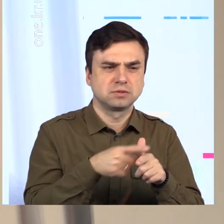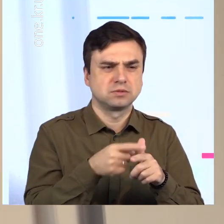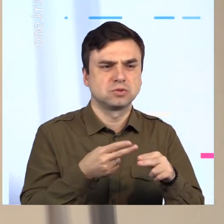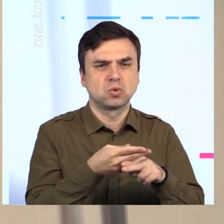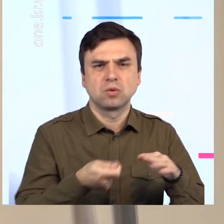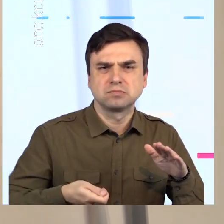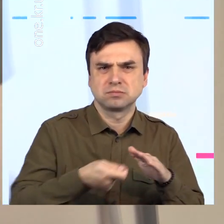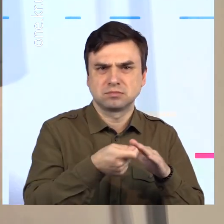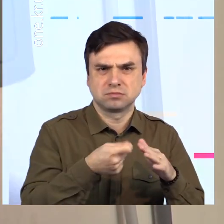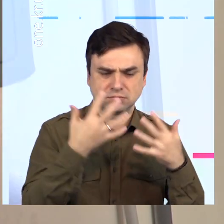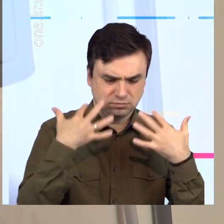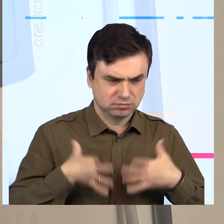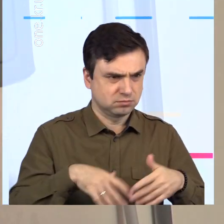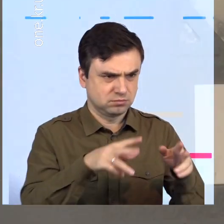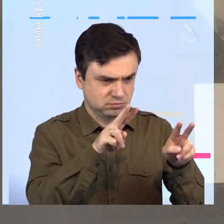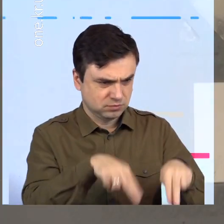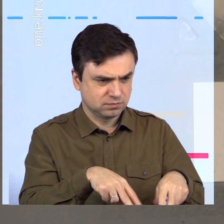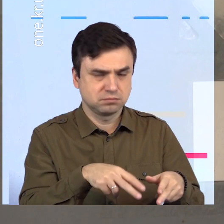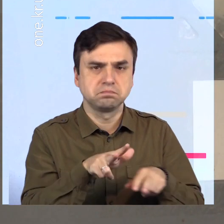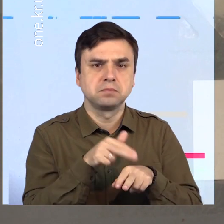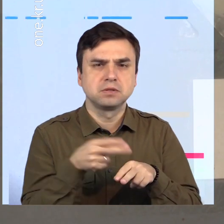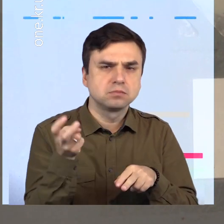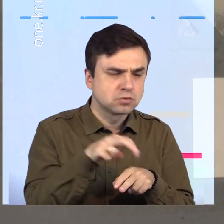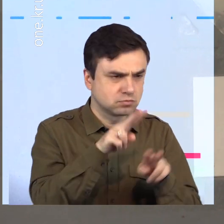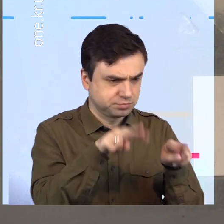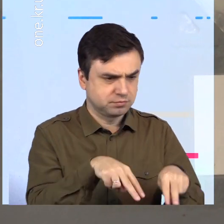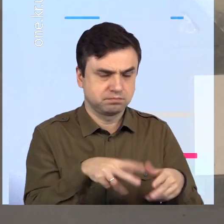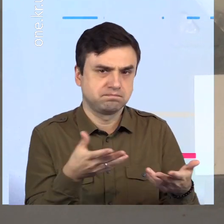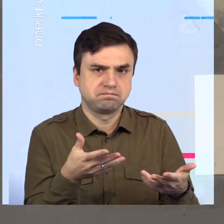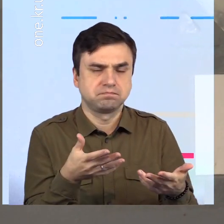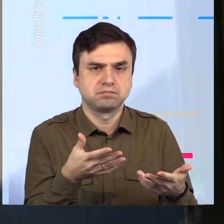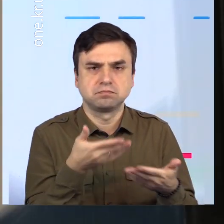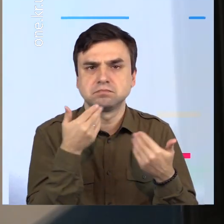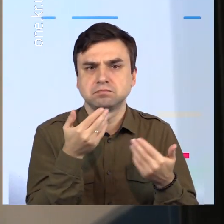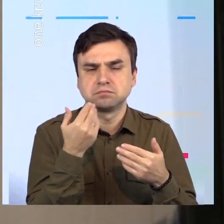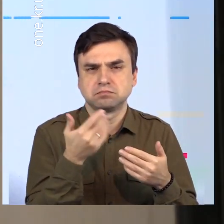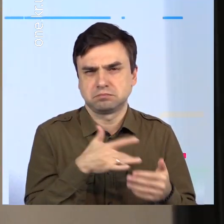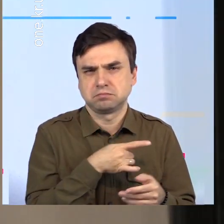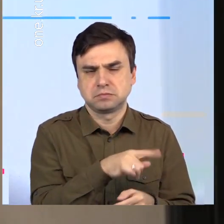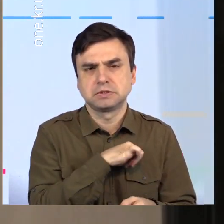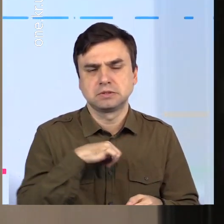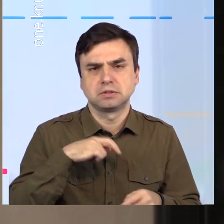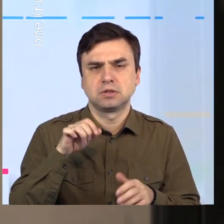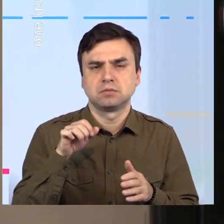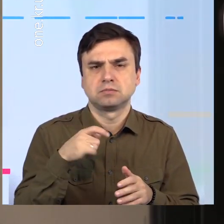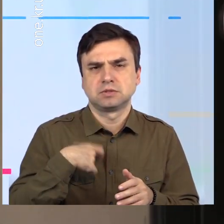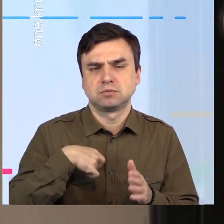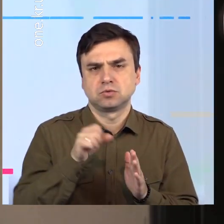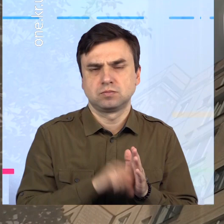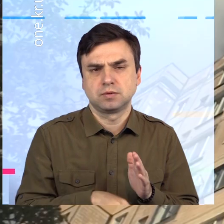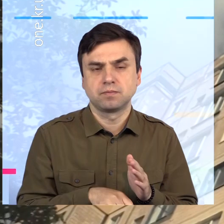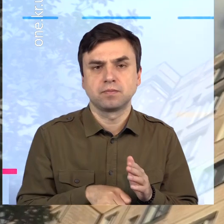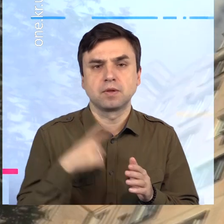насильницьких дій правоохоронці, що прибули за викликом, не виявили. Як стало відомо першому міському із власних джерел, до цього